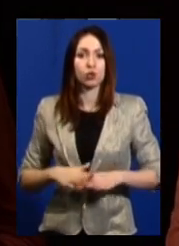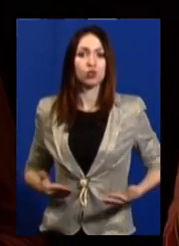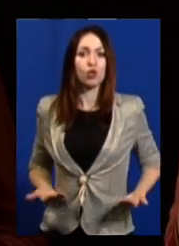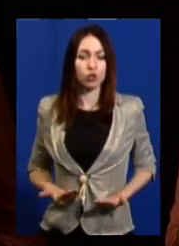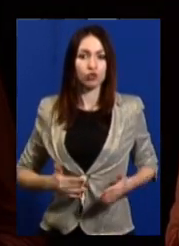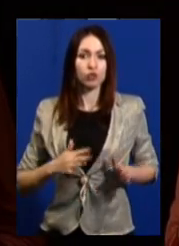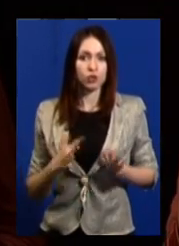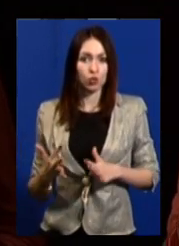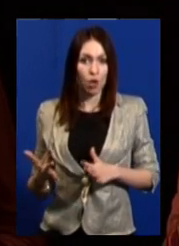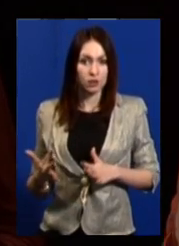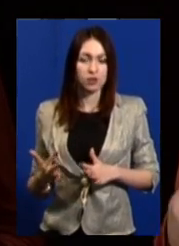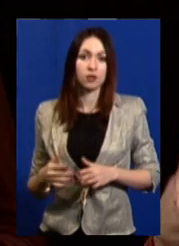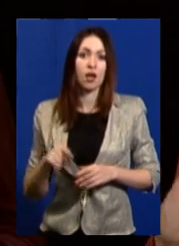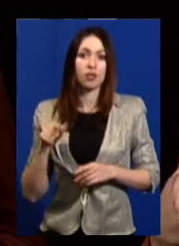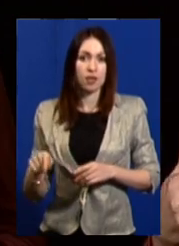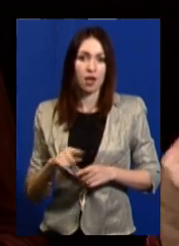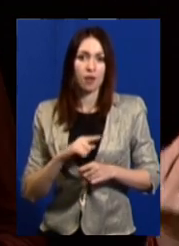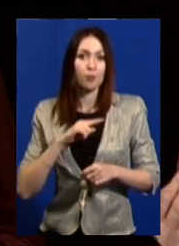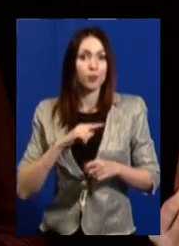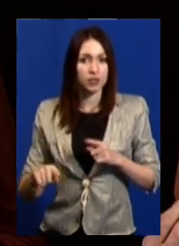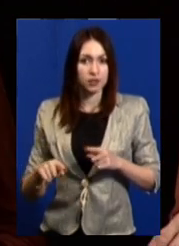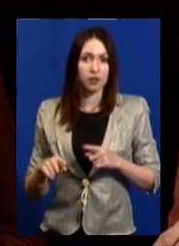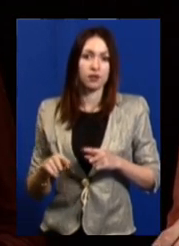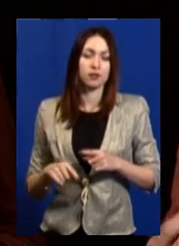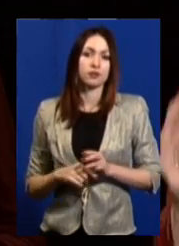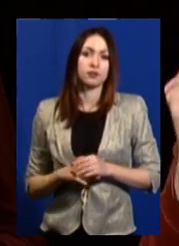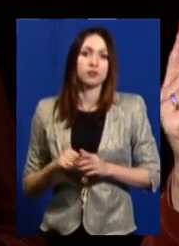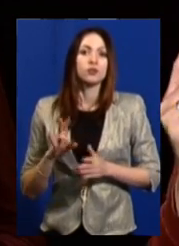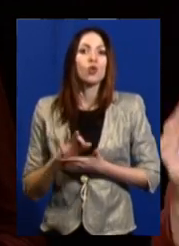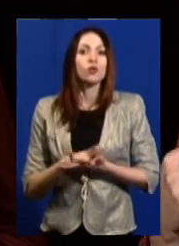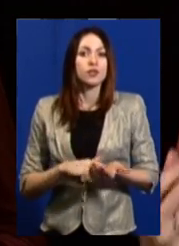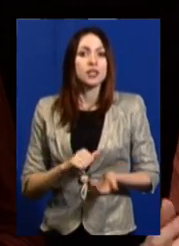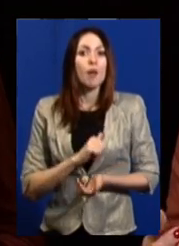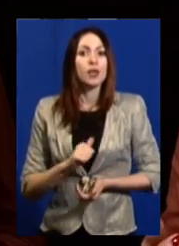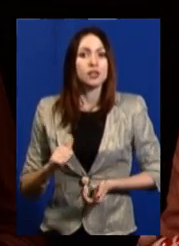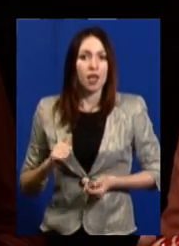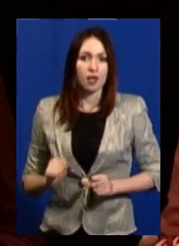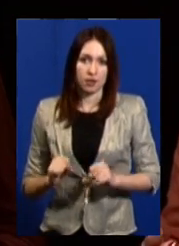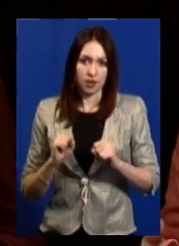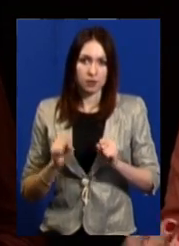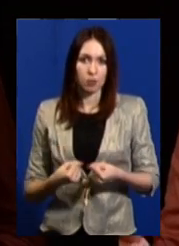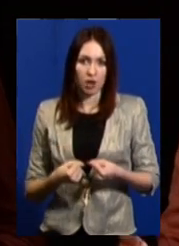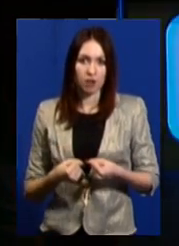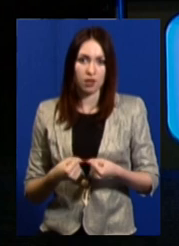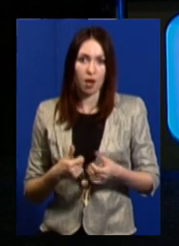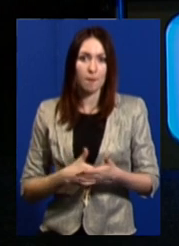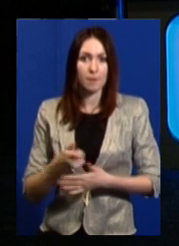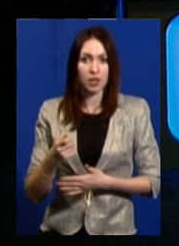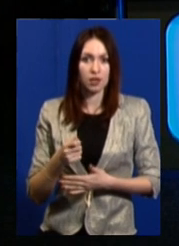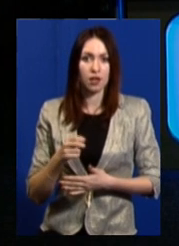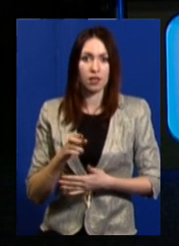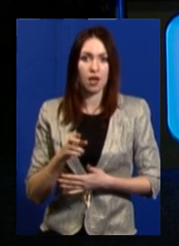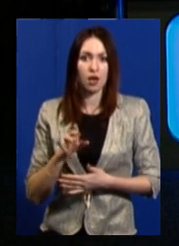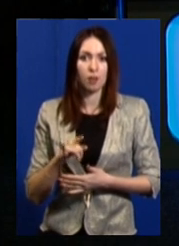обставини, вона найшвидше, але, вибачте, самостійно змогла подолати, вийти